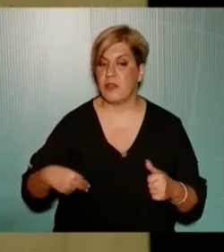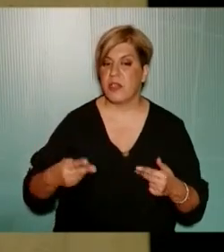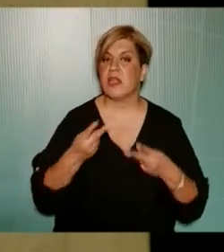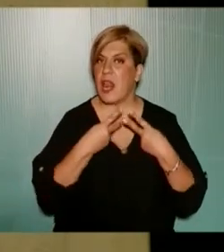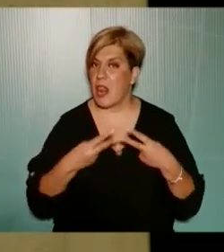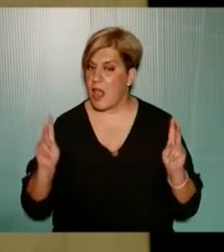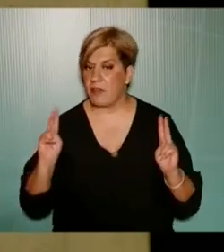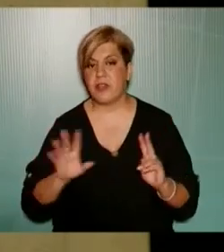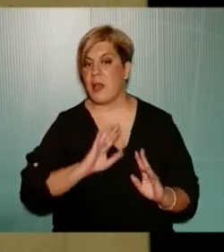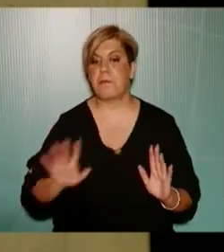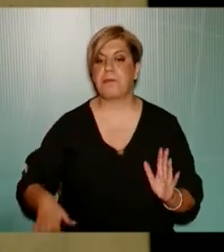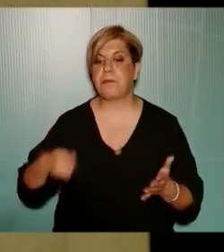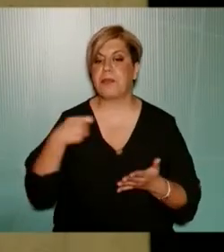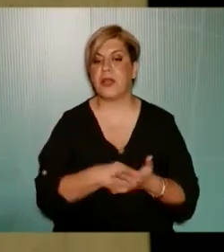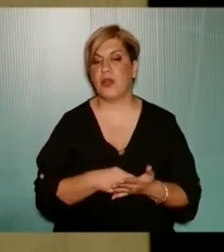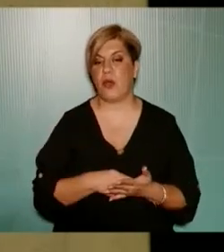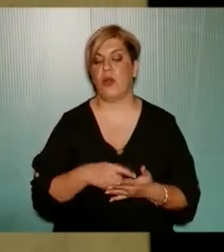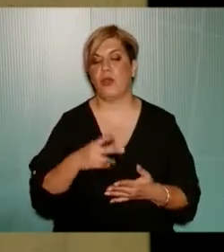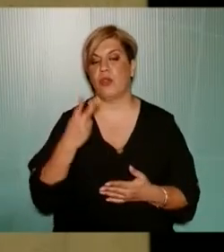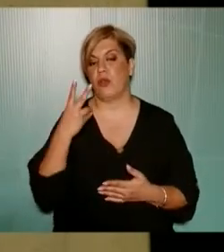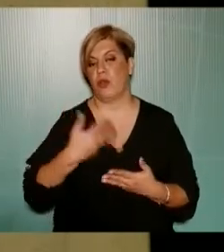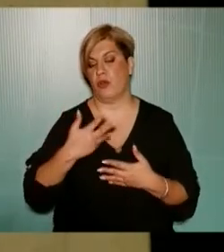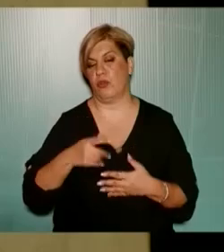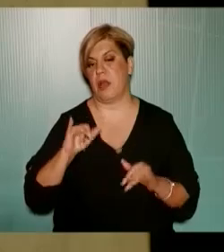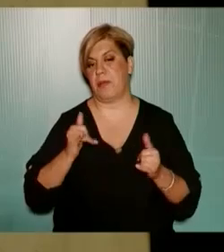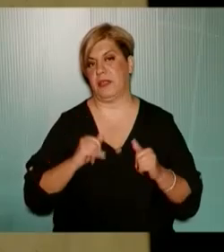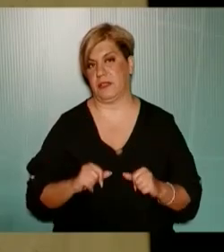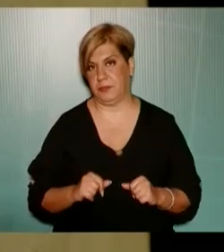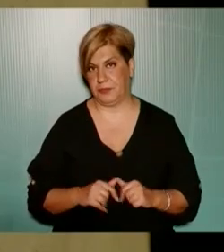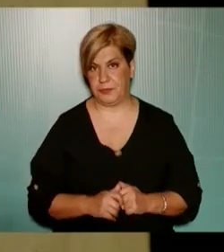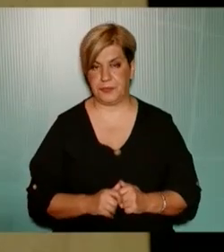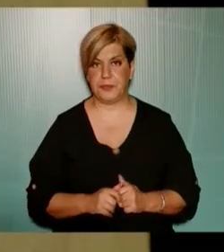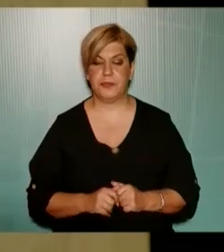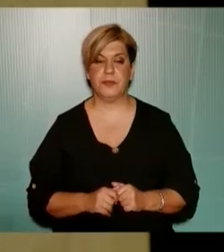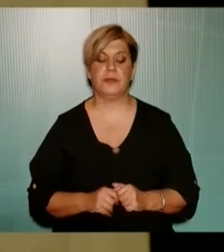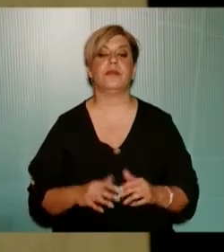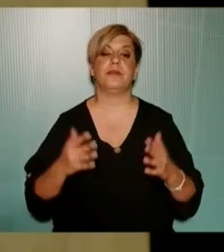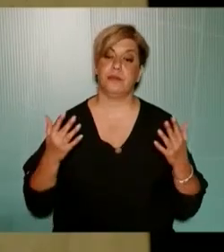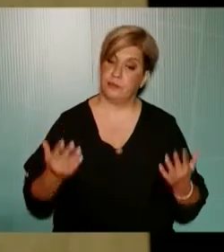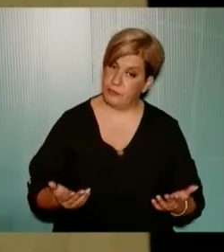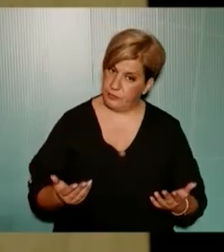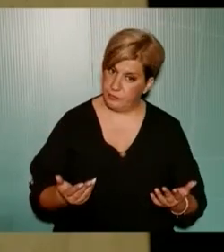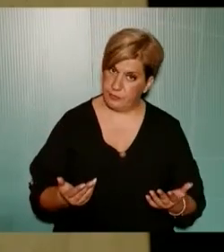ελεύθερες και δεν πληρώνω για να πάει η κόρη μου δύο ετών να παίξει άρα λοιπόν